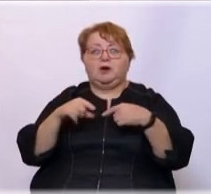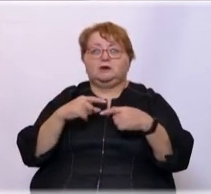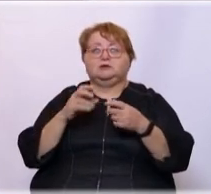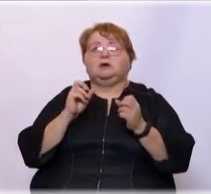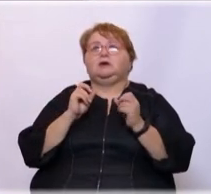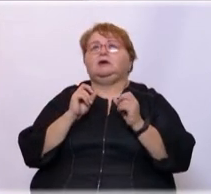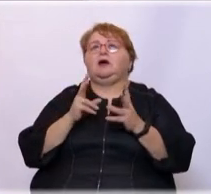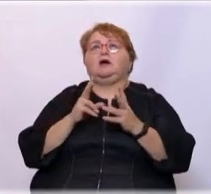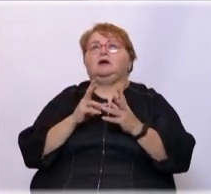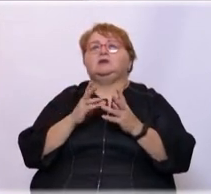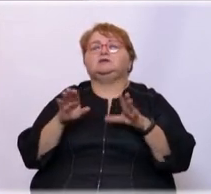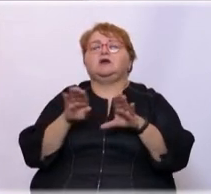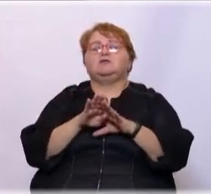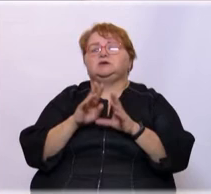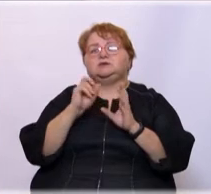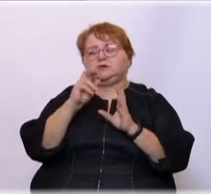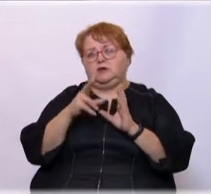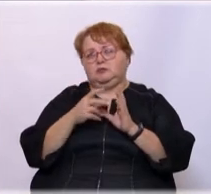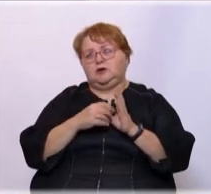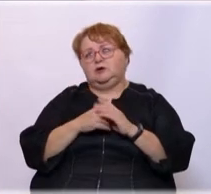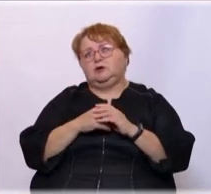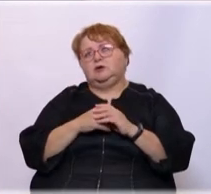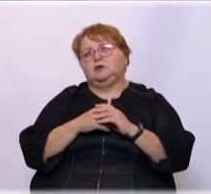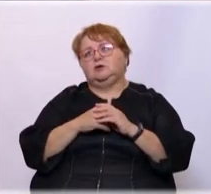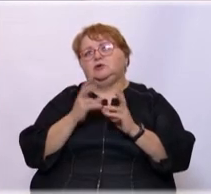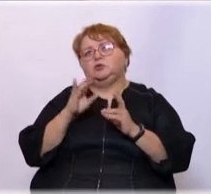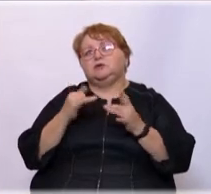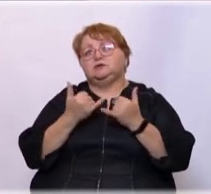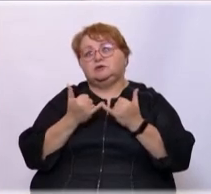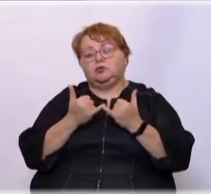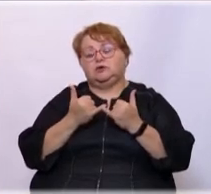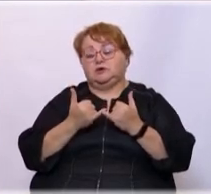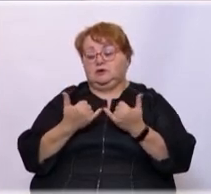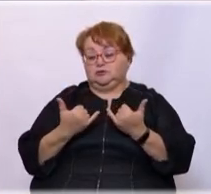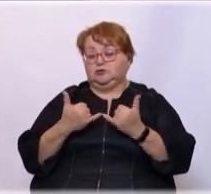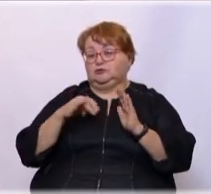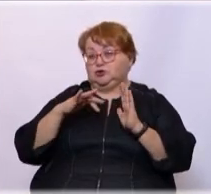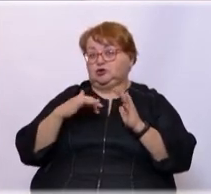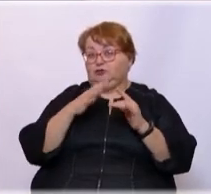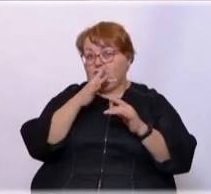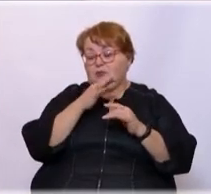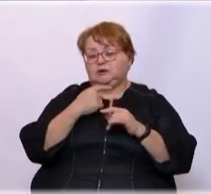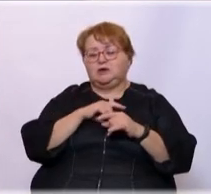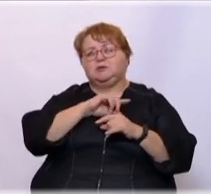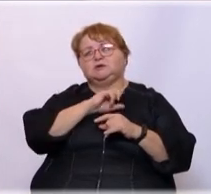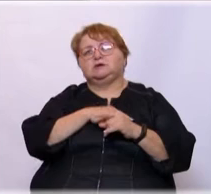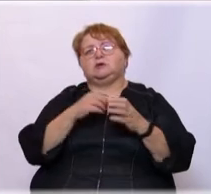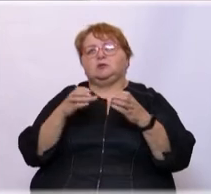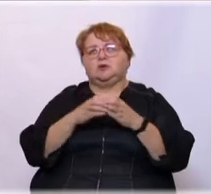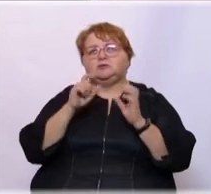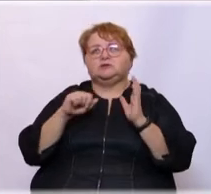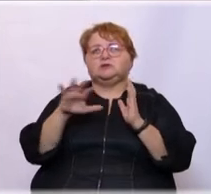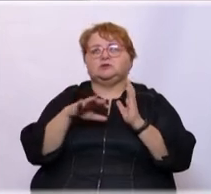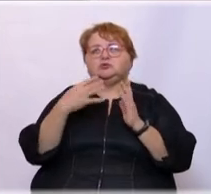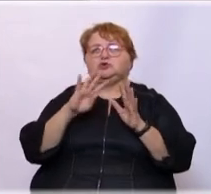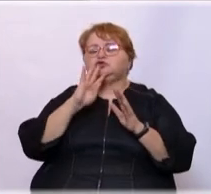Я даже не знаю, с кем сравнится из больших. Но сегодня, в настоящее время, самой сильной командой в стране уже